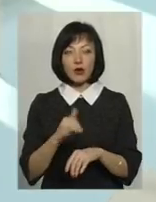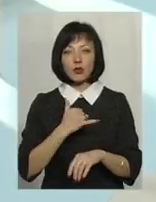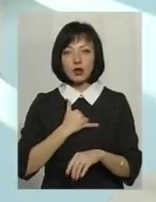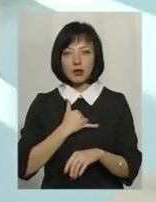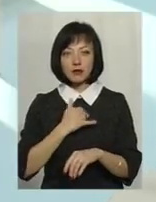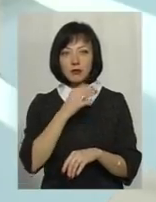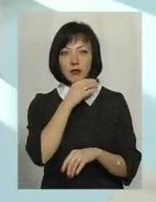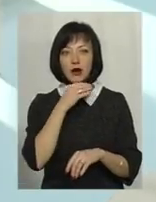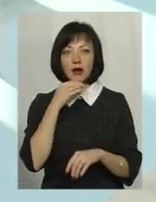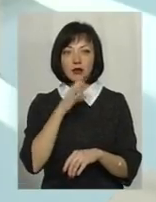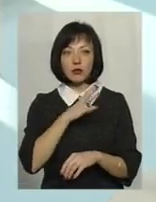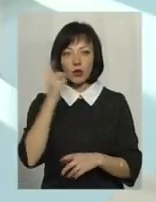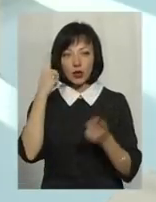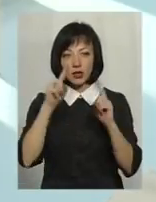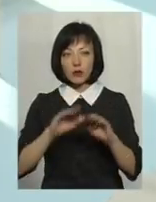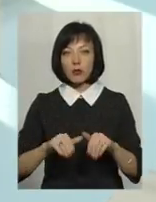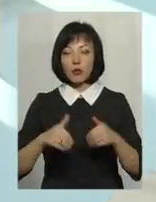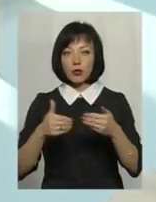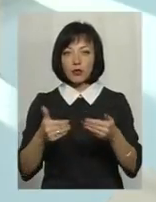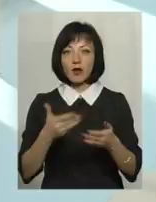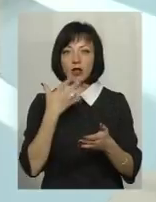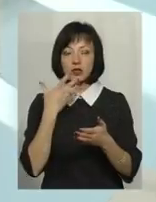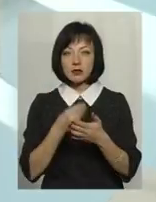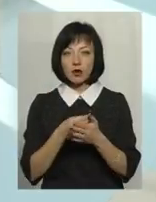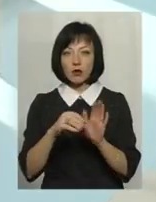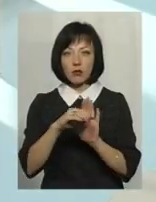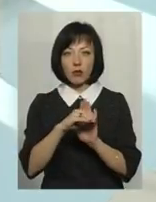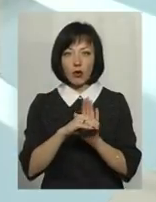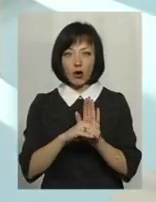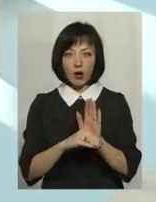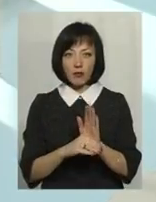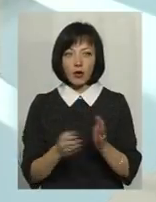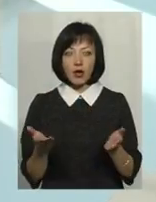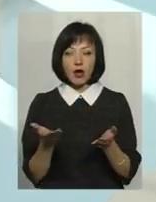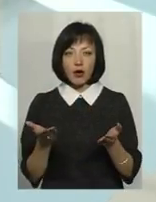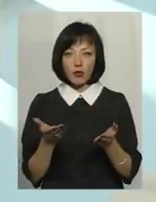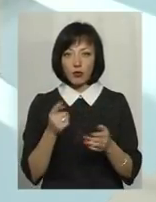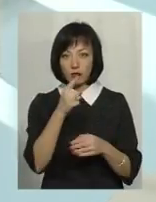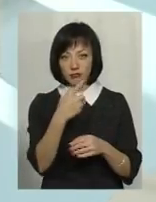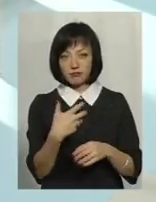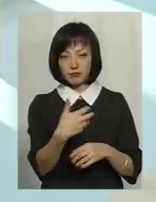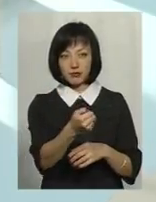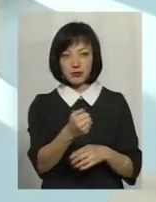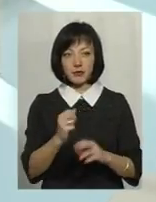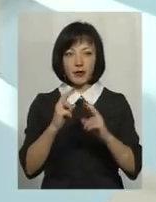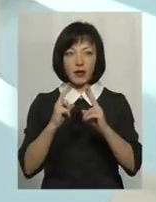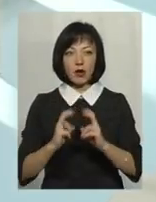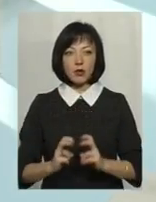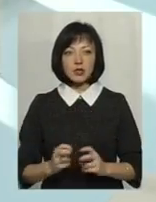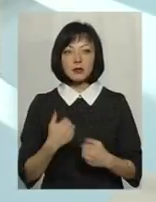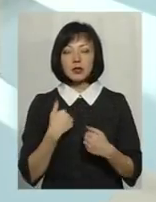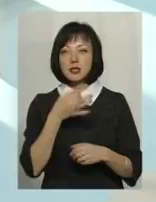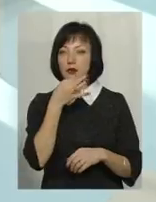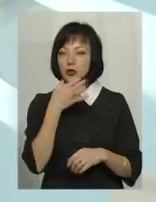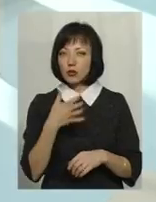досить багато було ідей. Ми пропонували свою програму, яку вони взяли на розгляд. що мені сподобалося, все ж